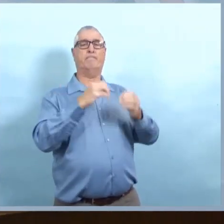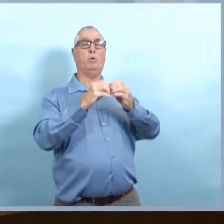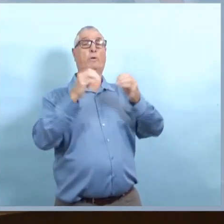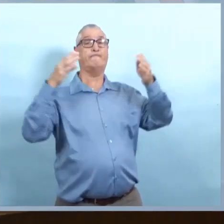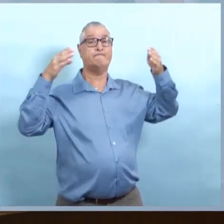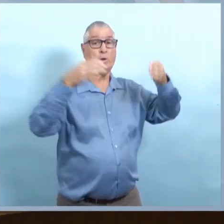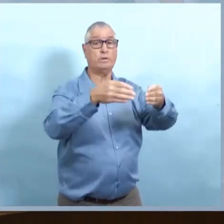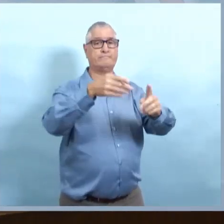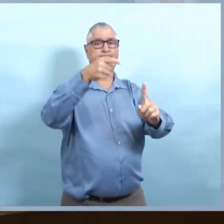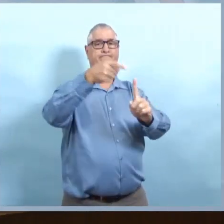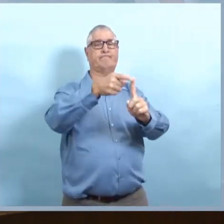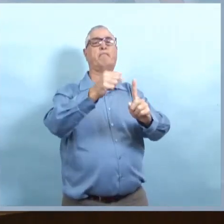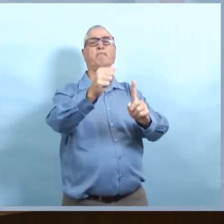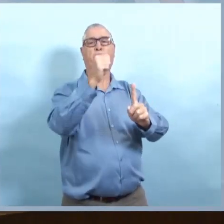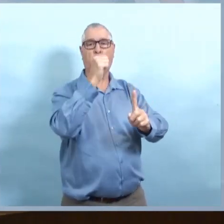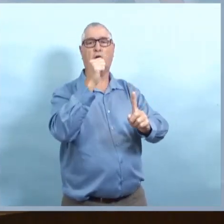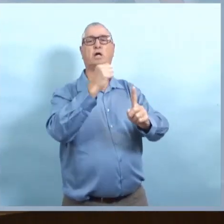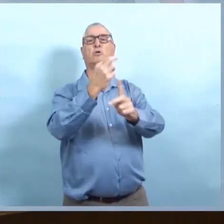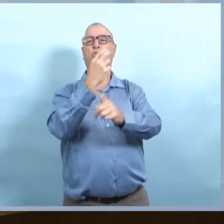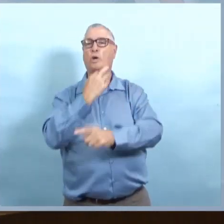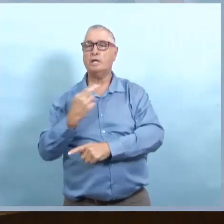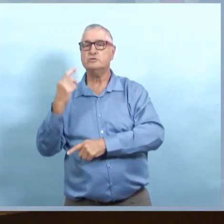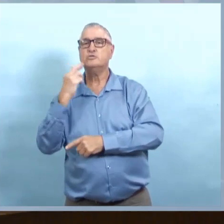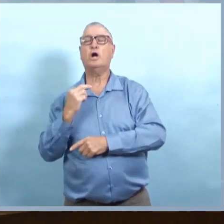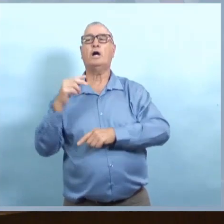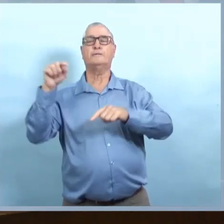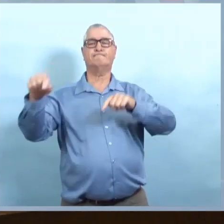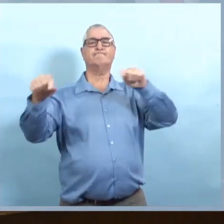vous avez appris quelque chose là-dessus pendant la pandémie?